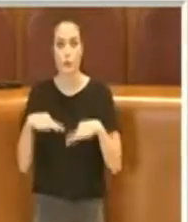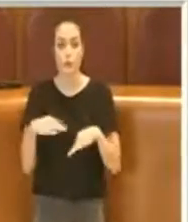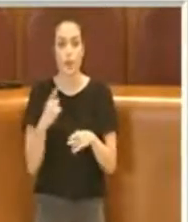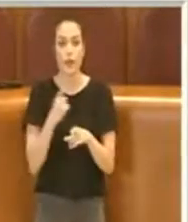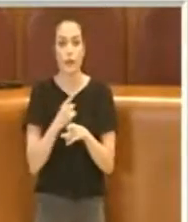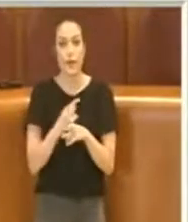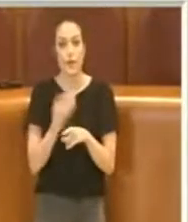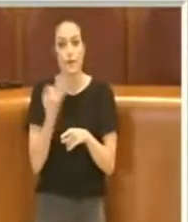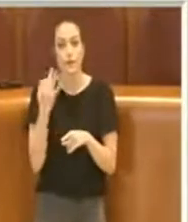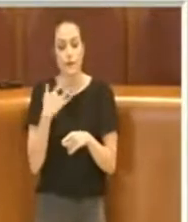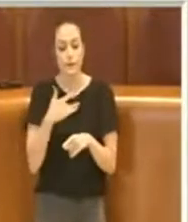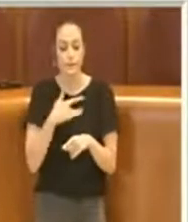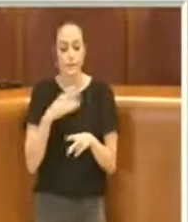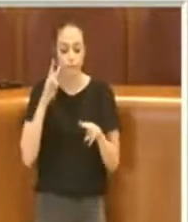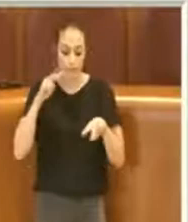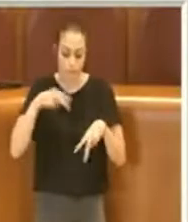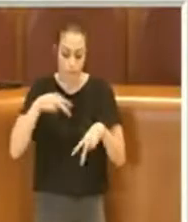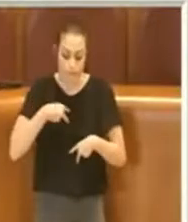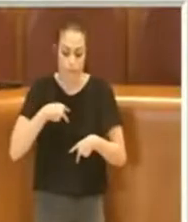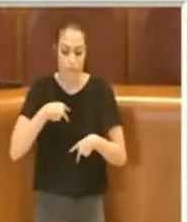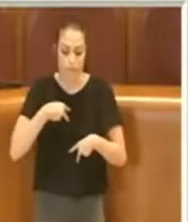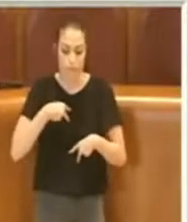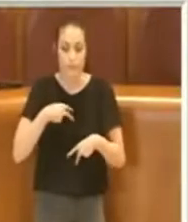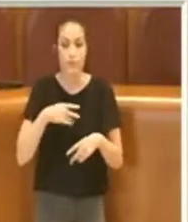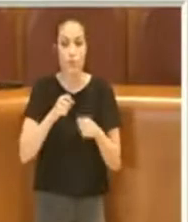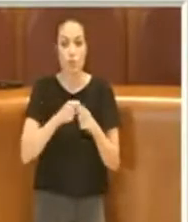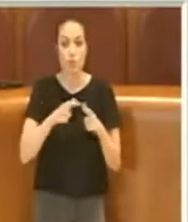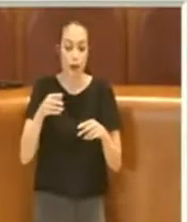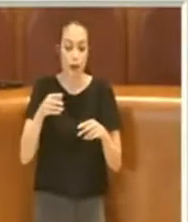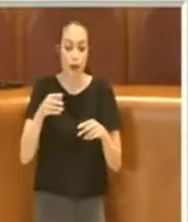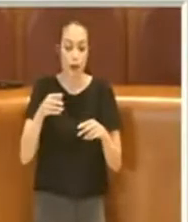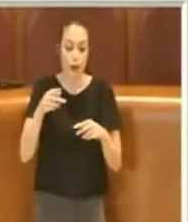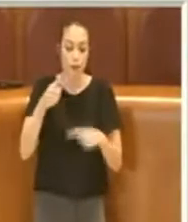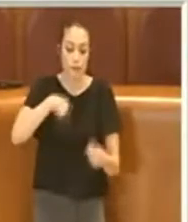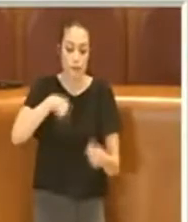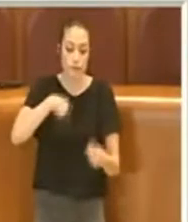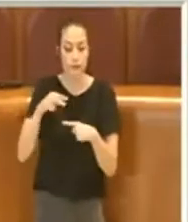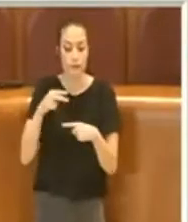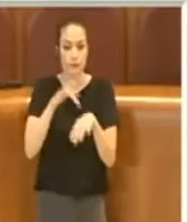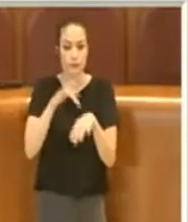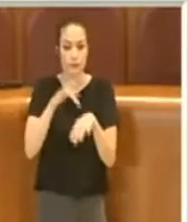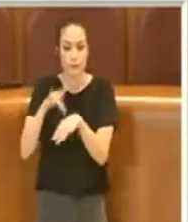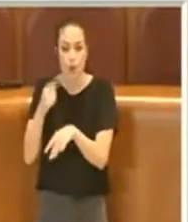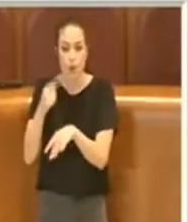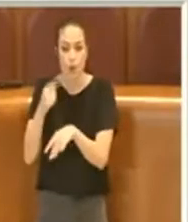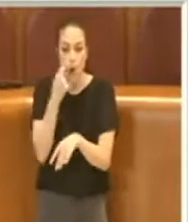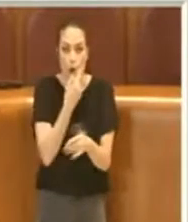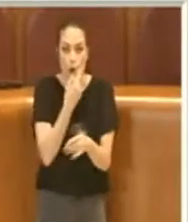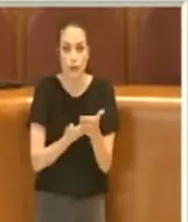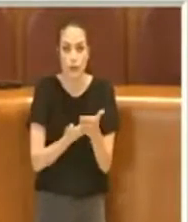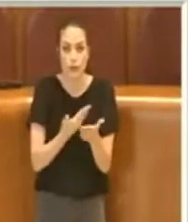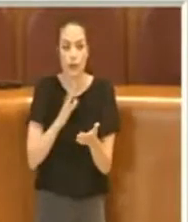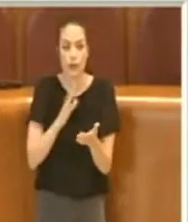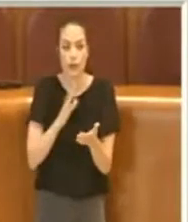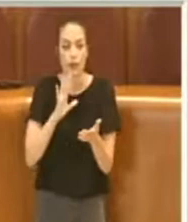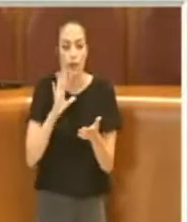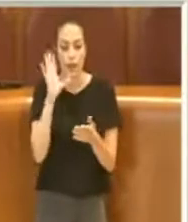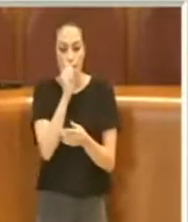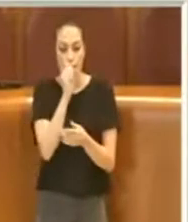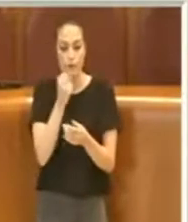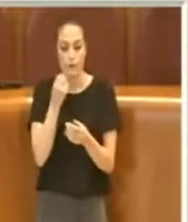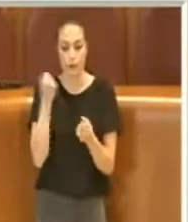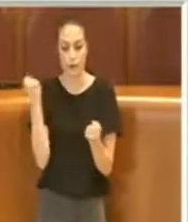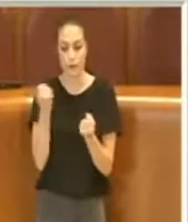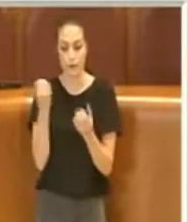una mano sulla coscienza, fare un giro per la città, toccare con mano qual è la realtà delle attività produttive e lavorative della città